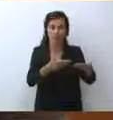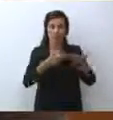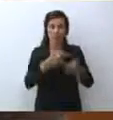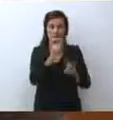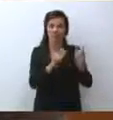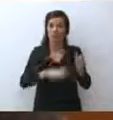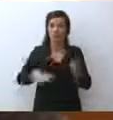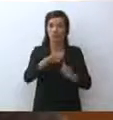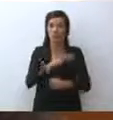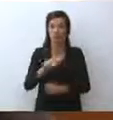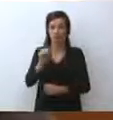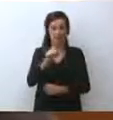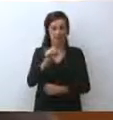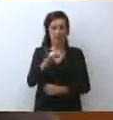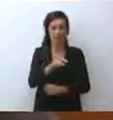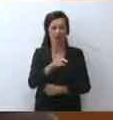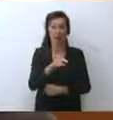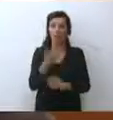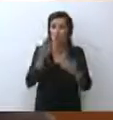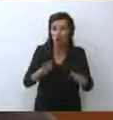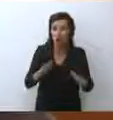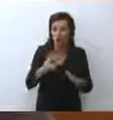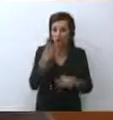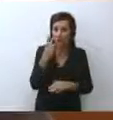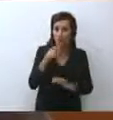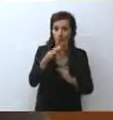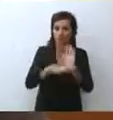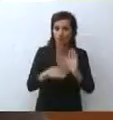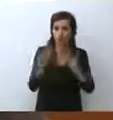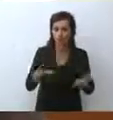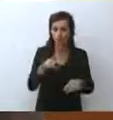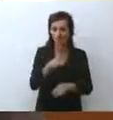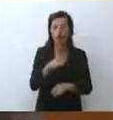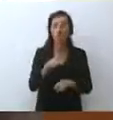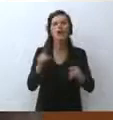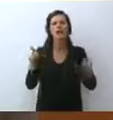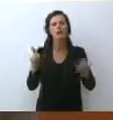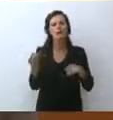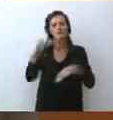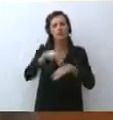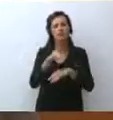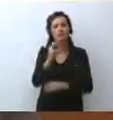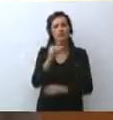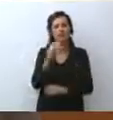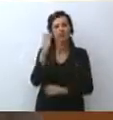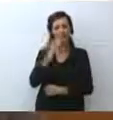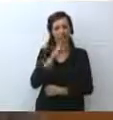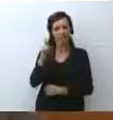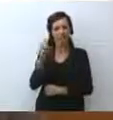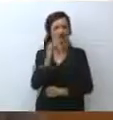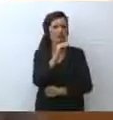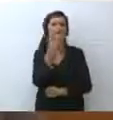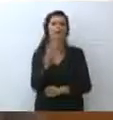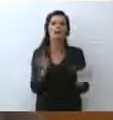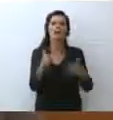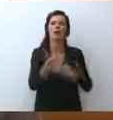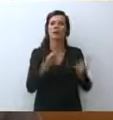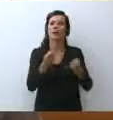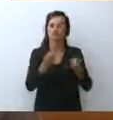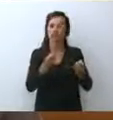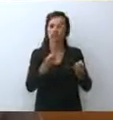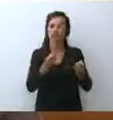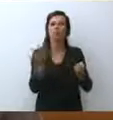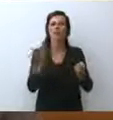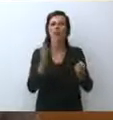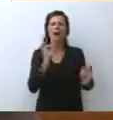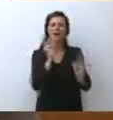in campo e poi come valuta, lei faceva cenno al senatore Salvini che ha chiesto alla cabina di regia, come valuta queste critiche